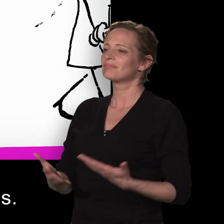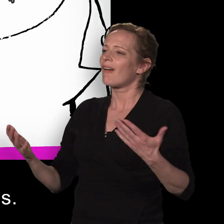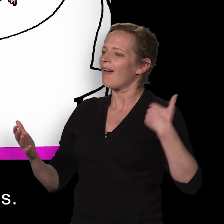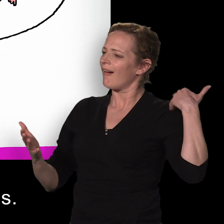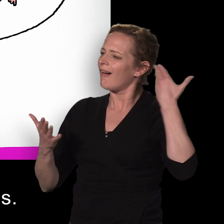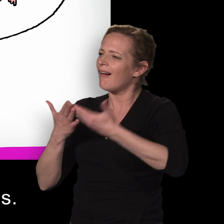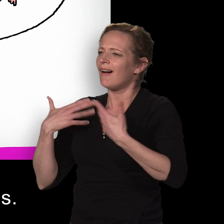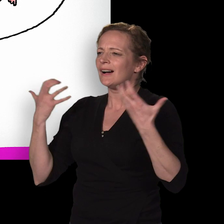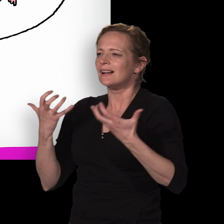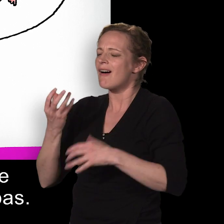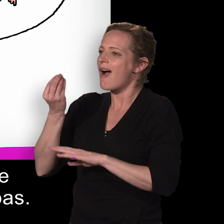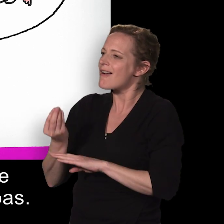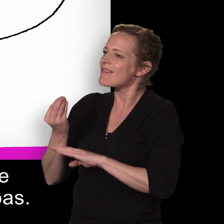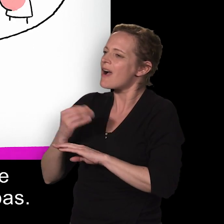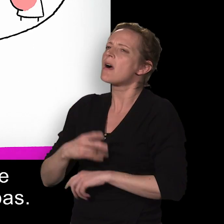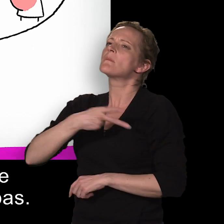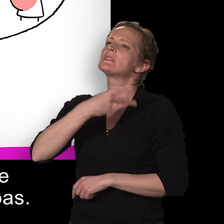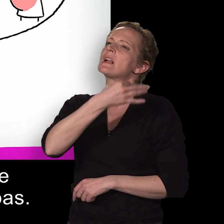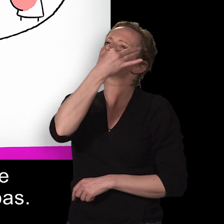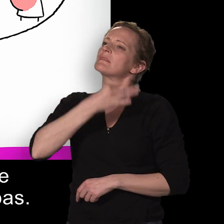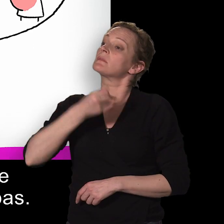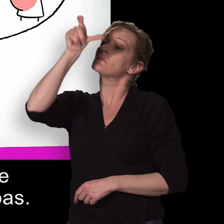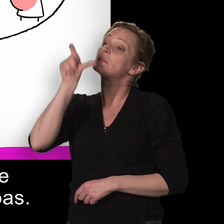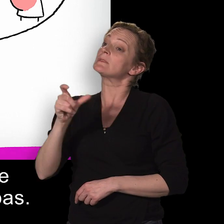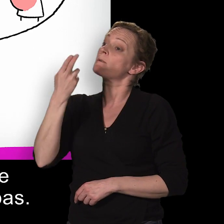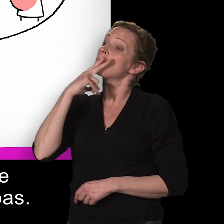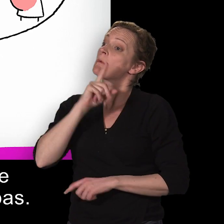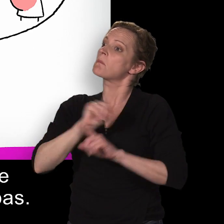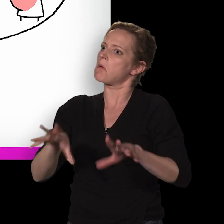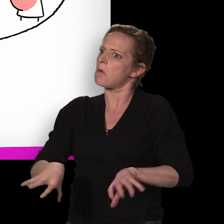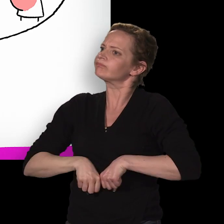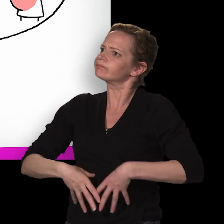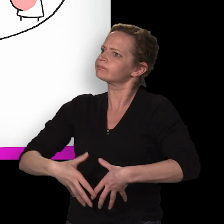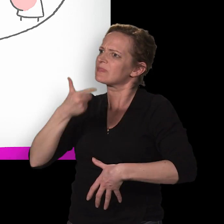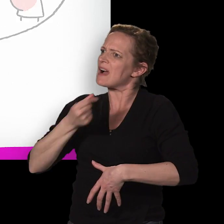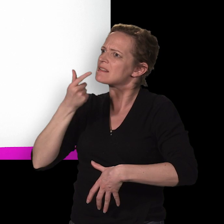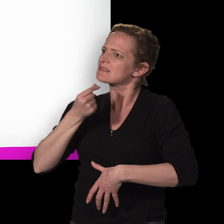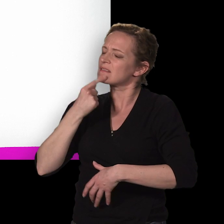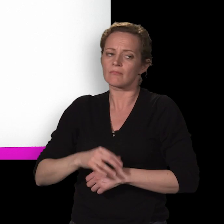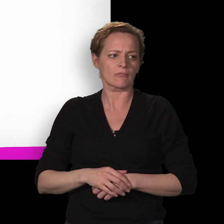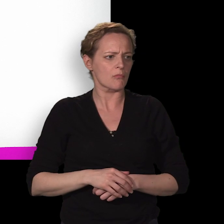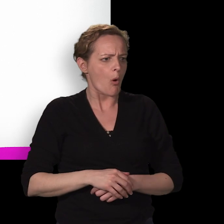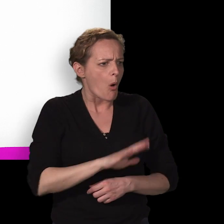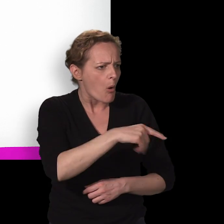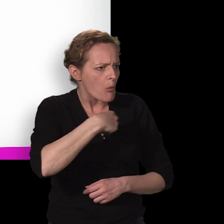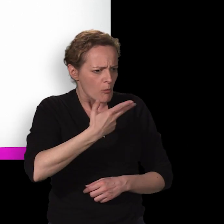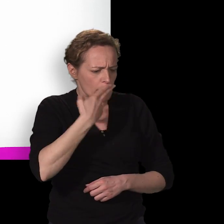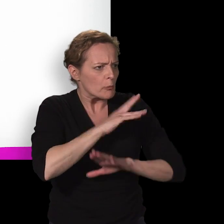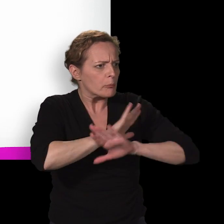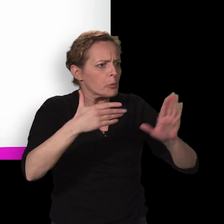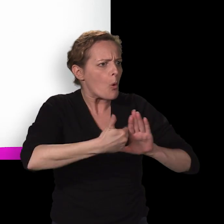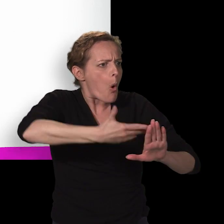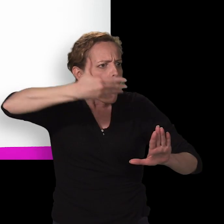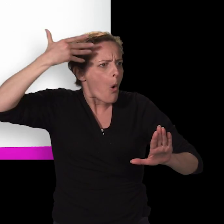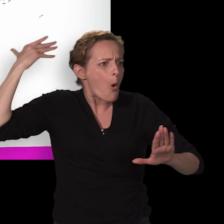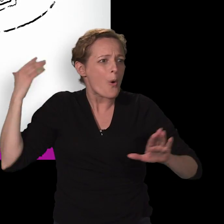Ça fait longtemps qu'on veut un bébé. Et le médecin m'a dit que c'est plus facile de tomber enceinte quand on ne fume pas. Ni la mère, ni le père. Moi j'ai arrêté de fumer il a